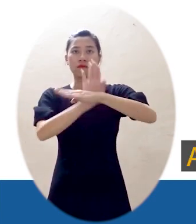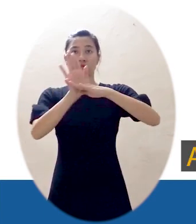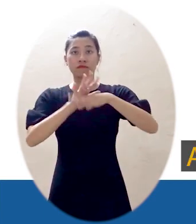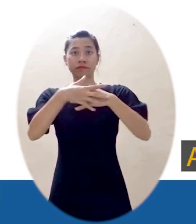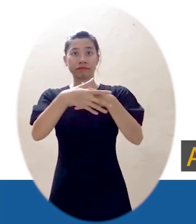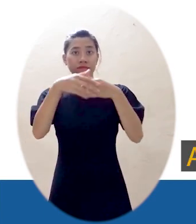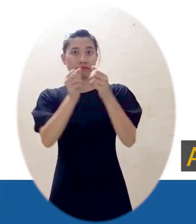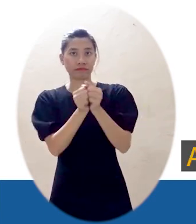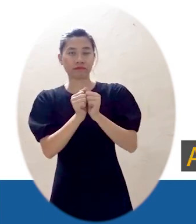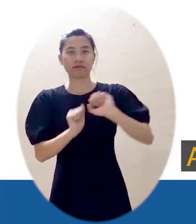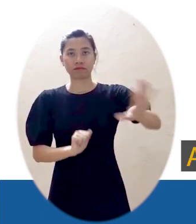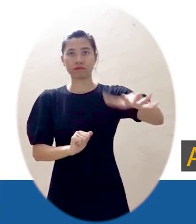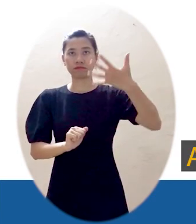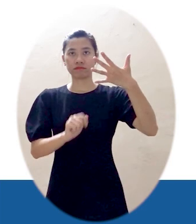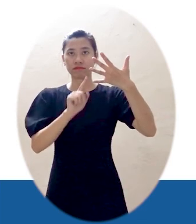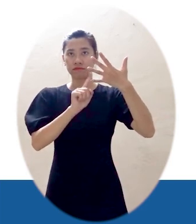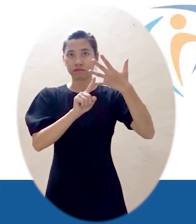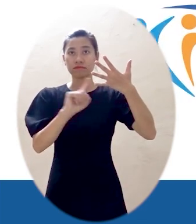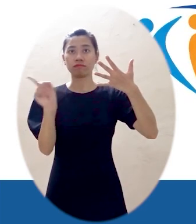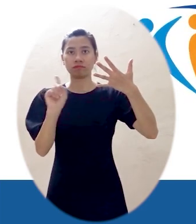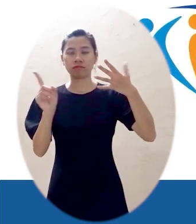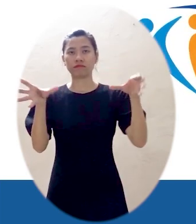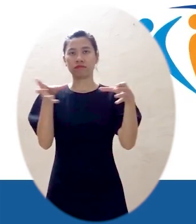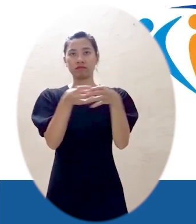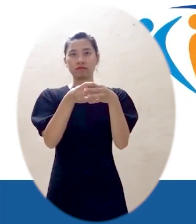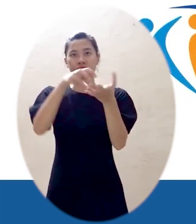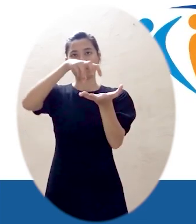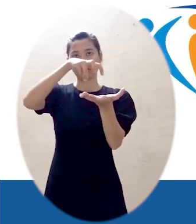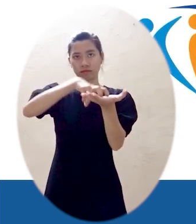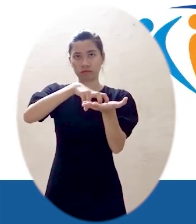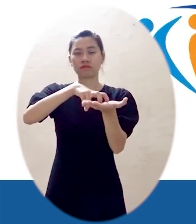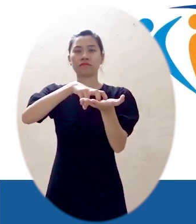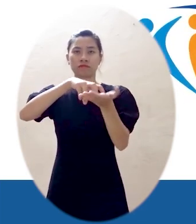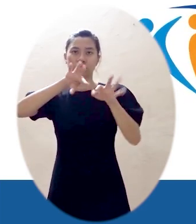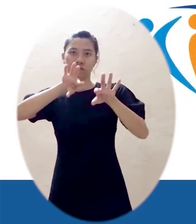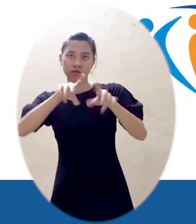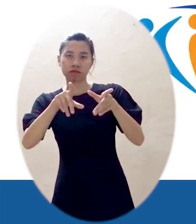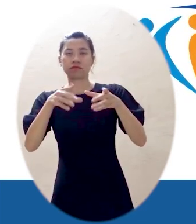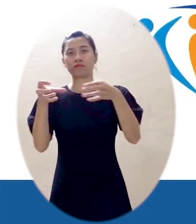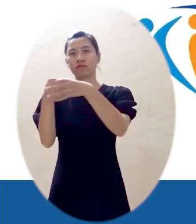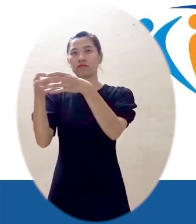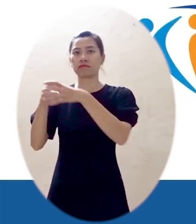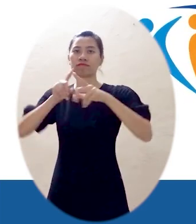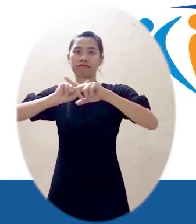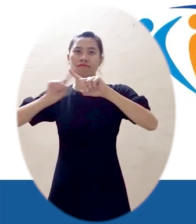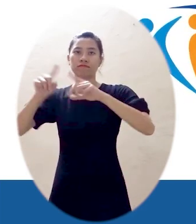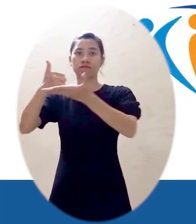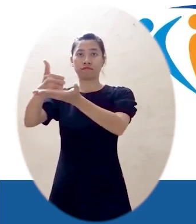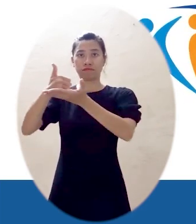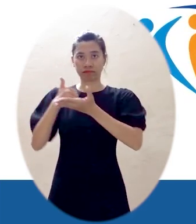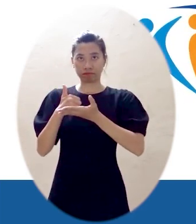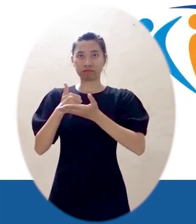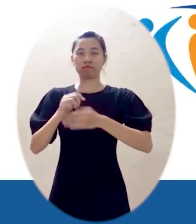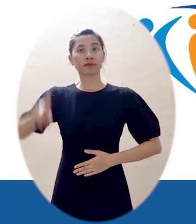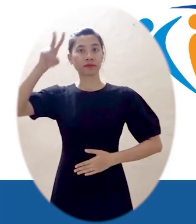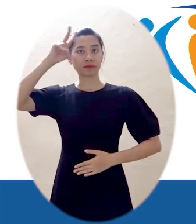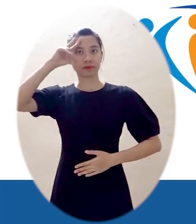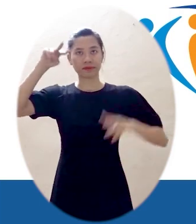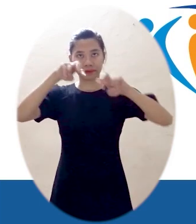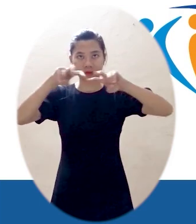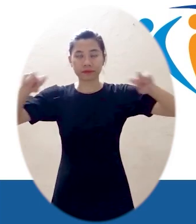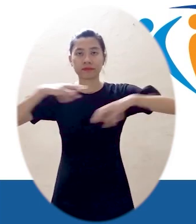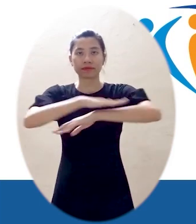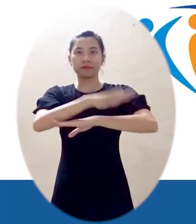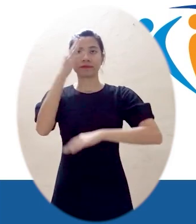Tật và các hội đoàn thể tại địa phương Viện Nghiên cứu Phát triển Cộng đồng ACDC Hotline Tư vấn Pháp luật miễn phí 024